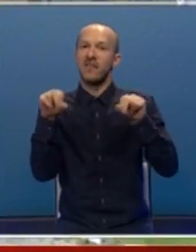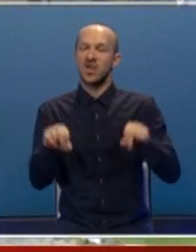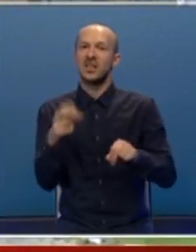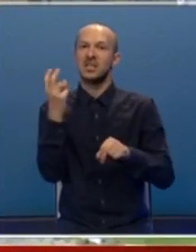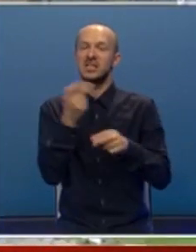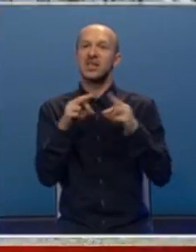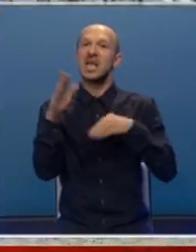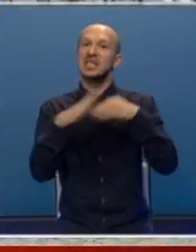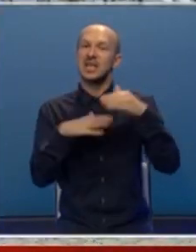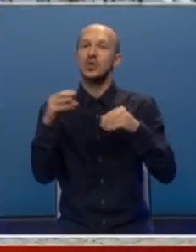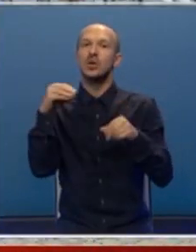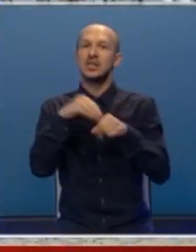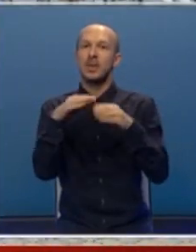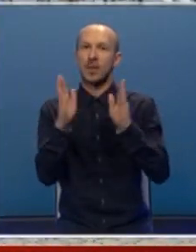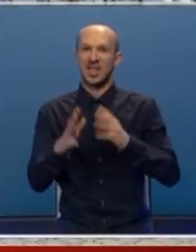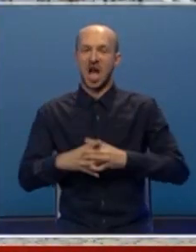sredstva za izgradnju stabenih objekata.